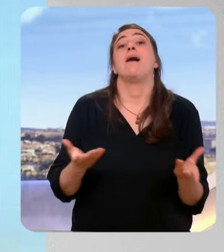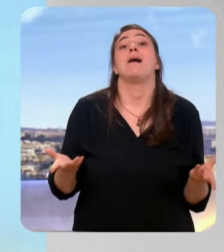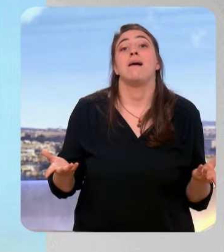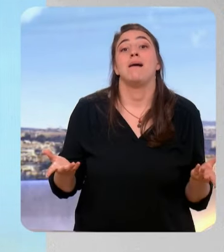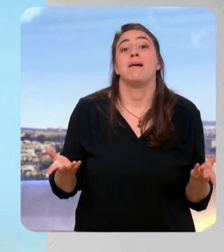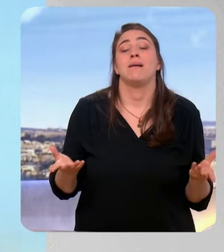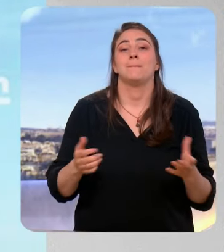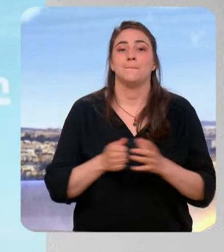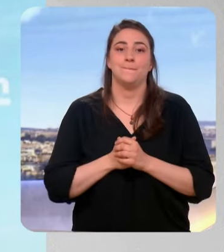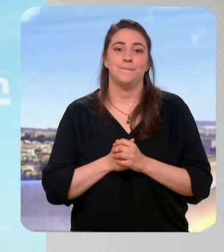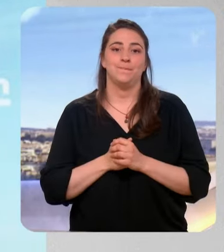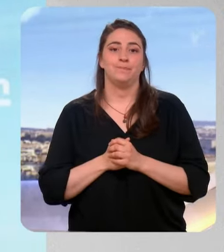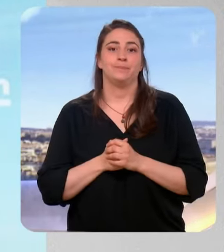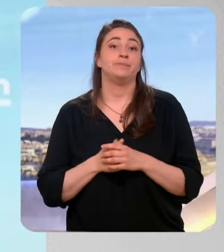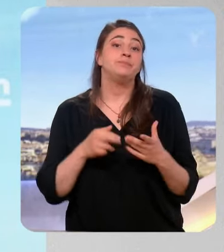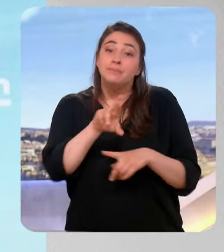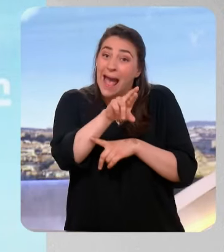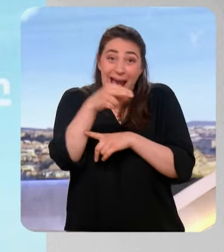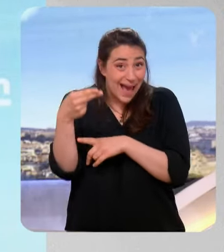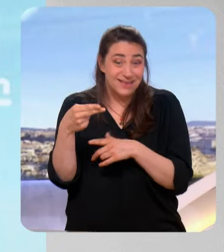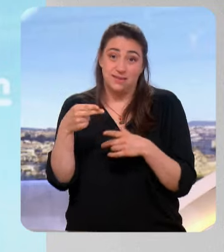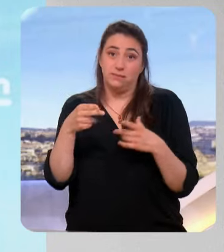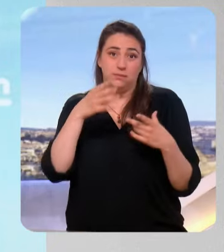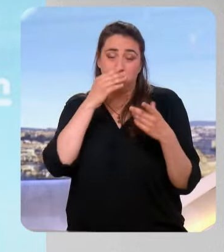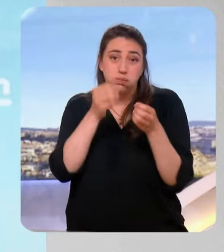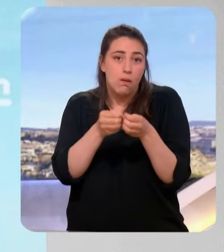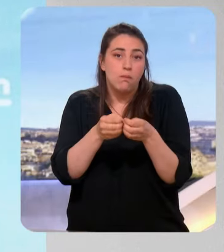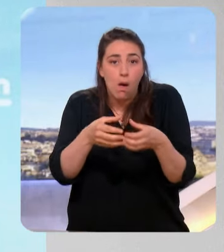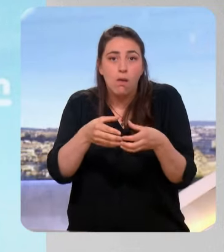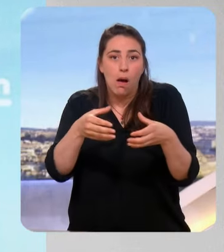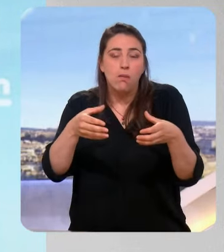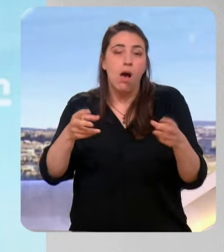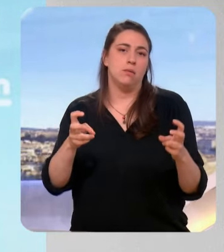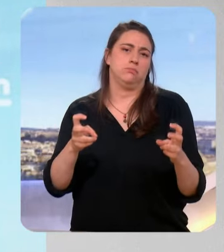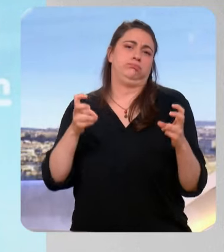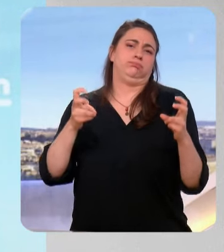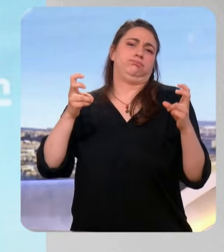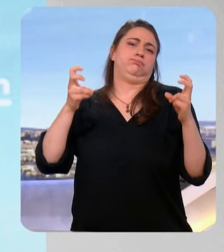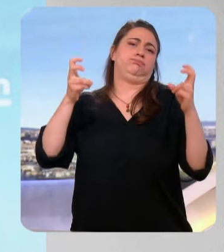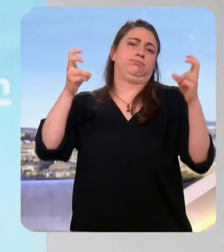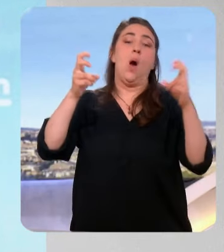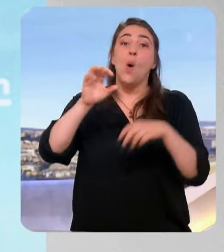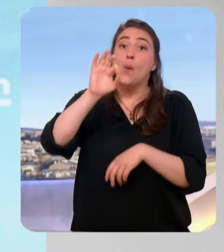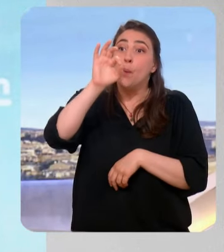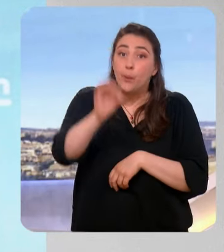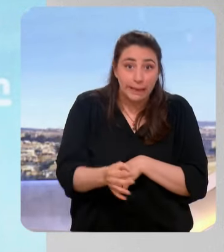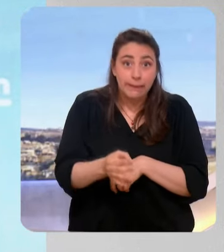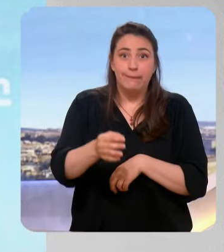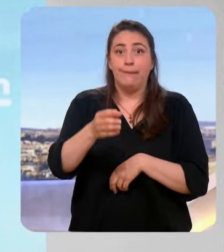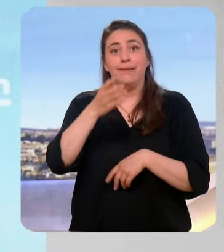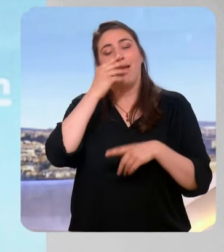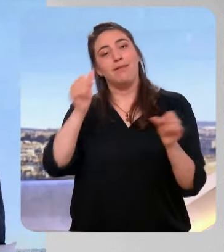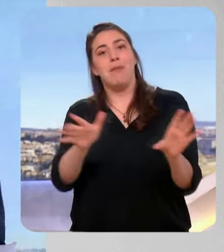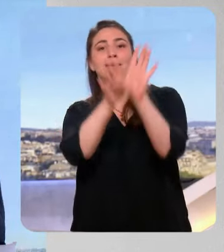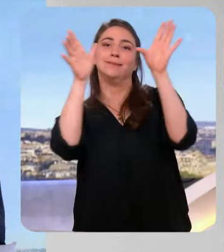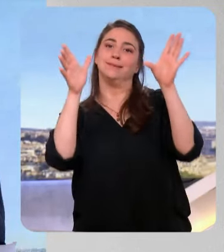2027 ? Le RN ne cesse de progresser scrutin après scrutin, l'image du RN ne cesse de s'améliorer au fil des années, mais le